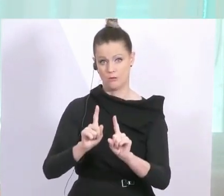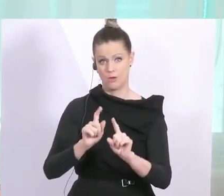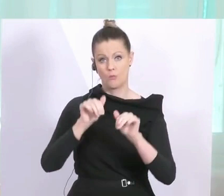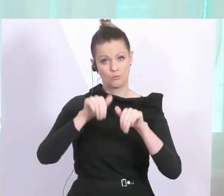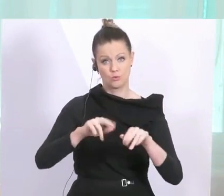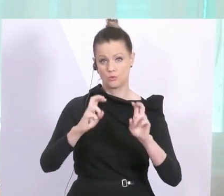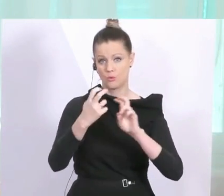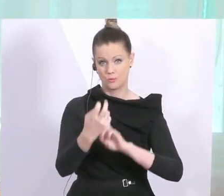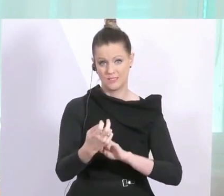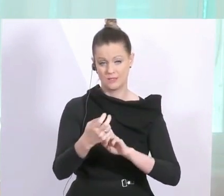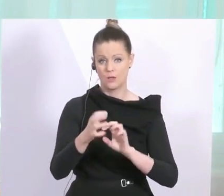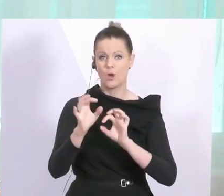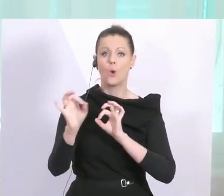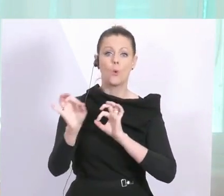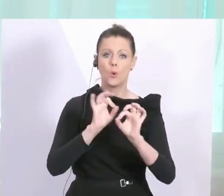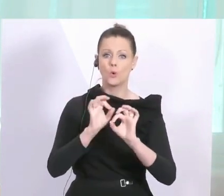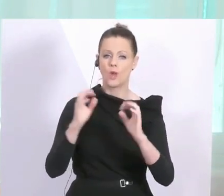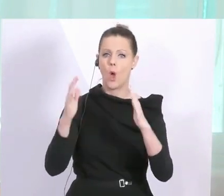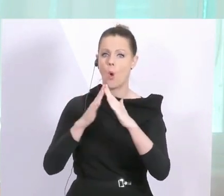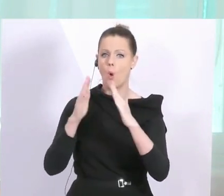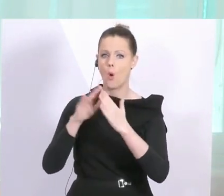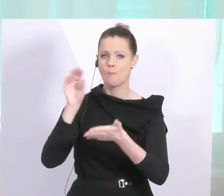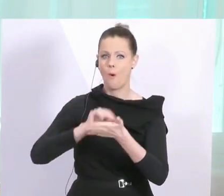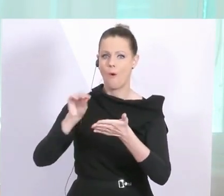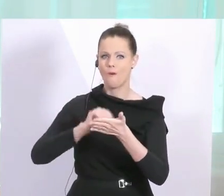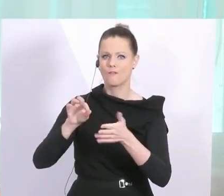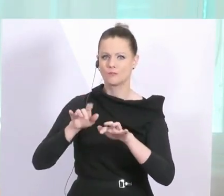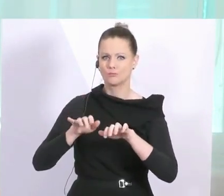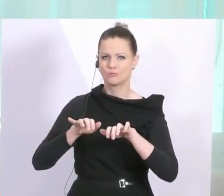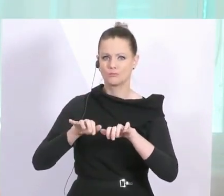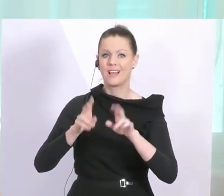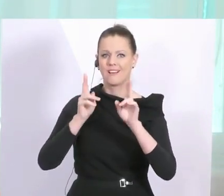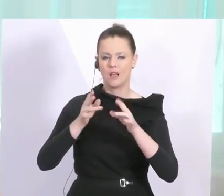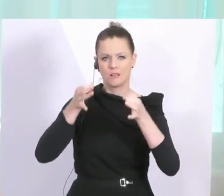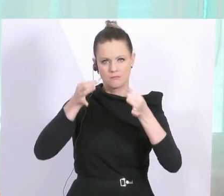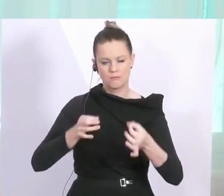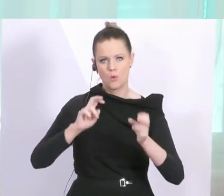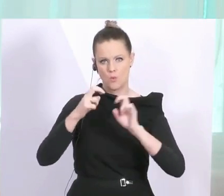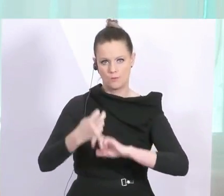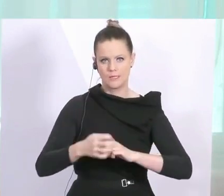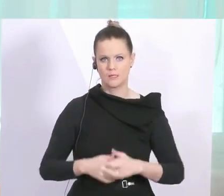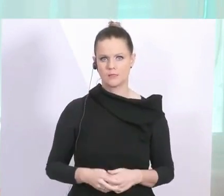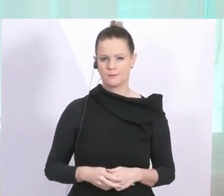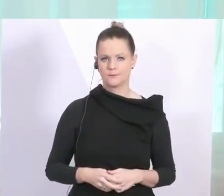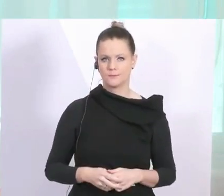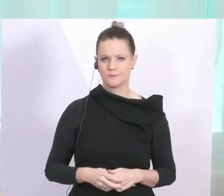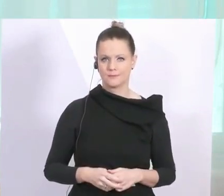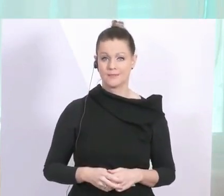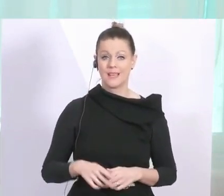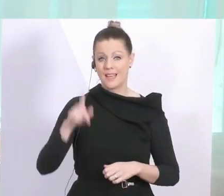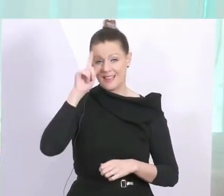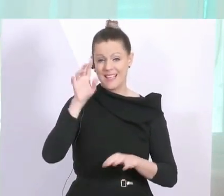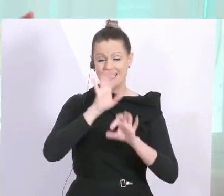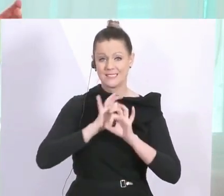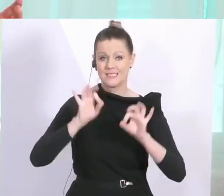Beziehungsweise ein Homeoffice als Alternative, die machbar, die möglich ist. Und das ist, glaube ich, ein sehr, sehr guter Schritt,